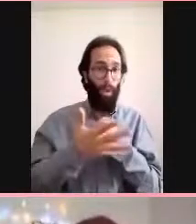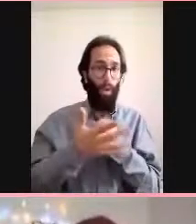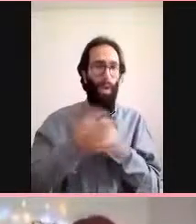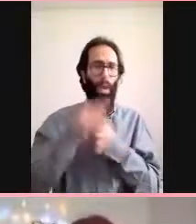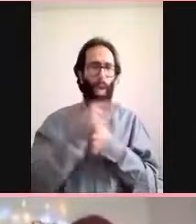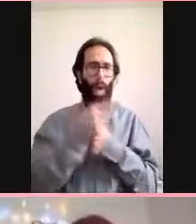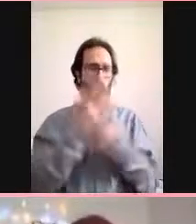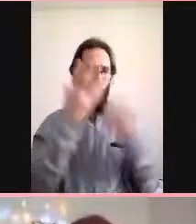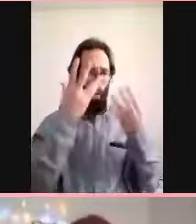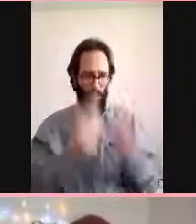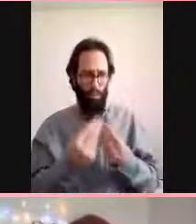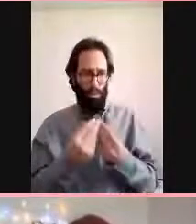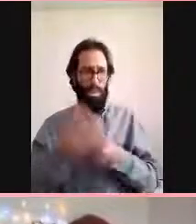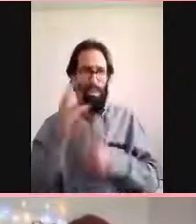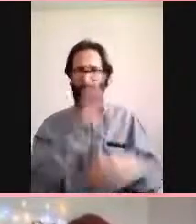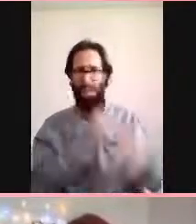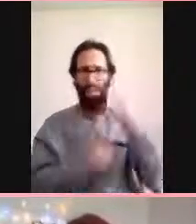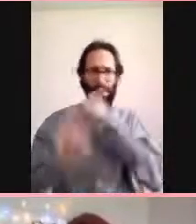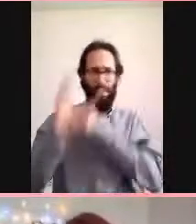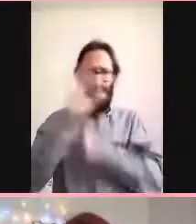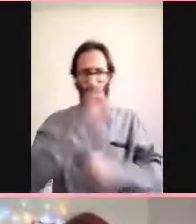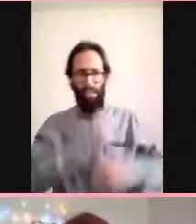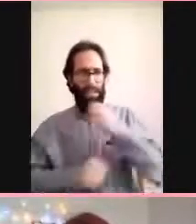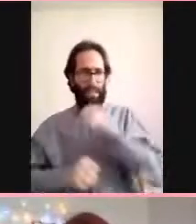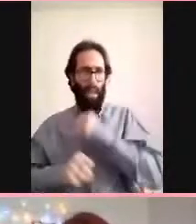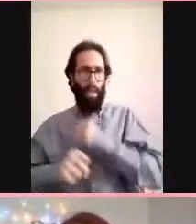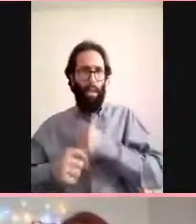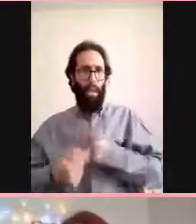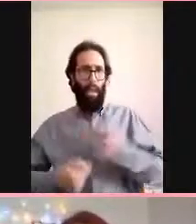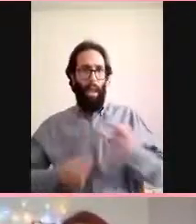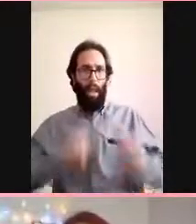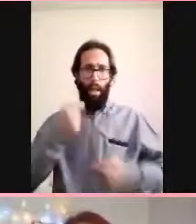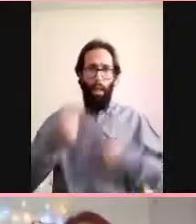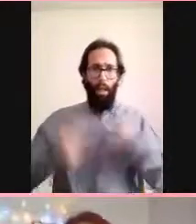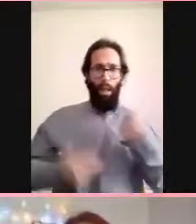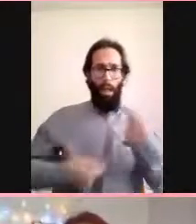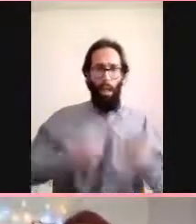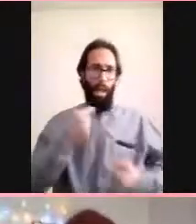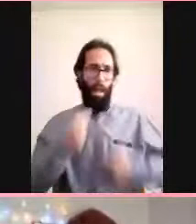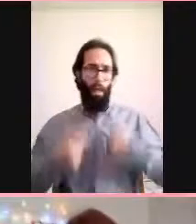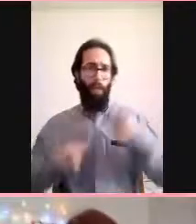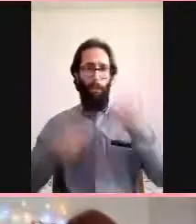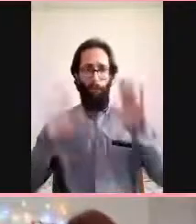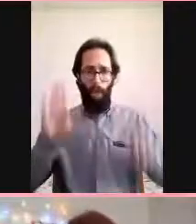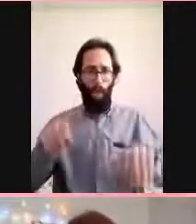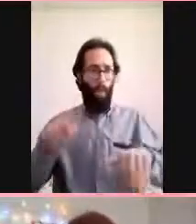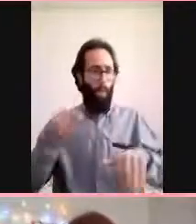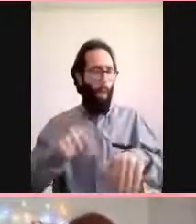arasında B12 tükenmesi olabilir mi? bununla ilgili bilgi verebilir misiniz?